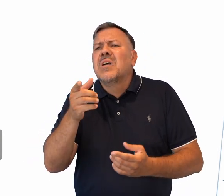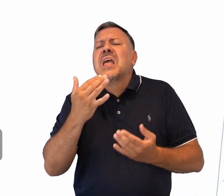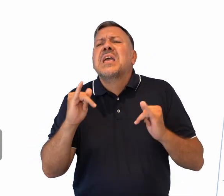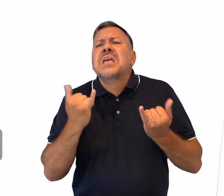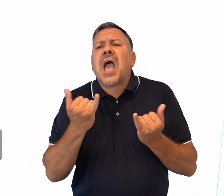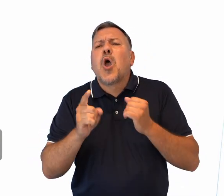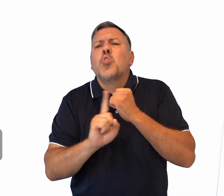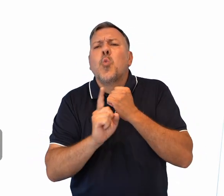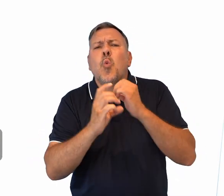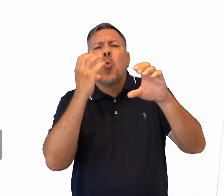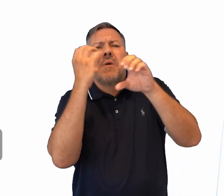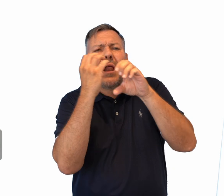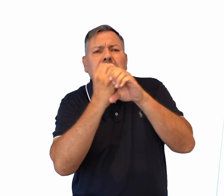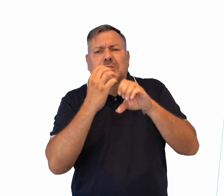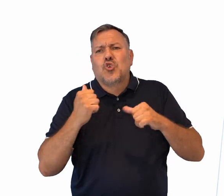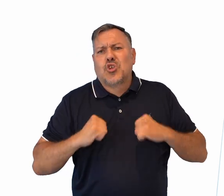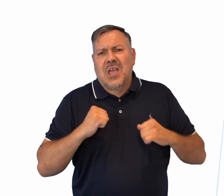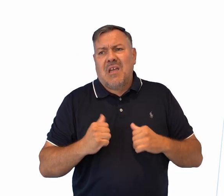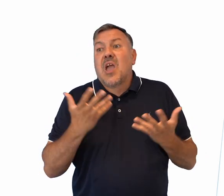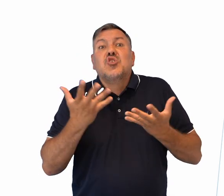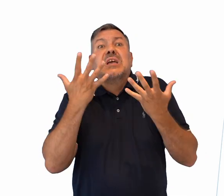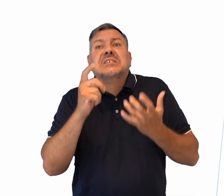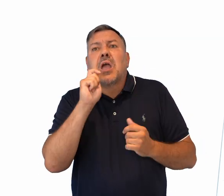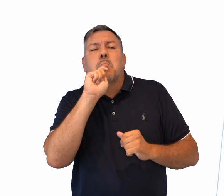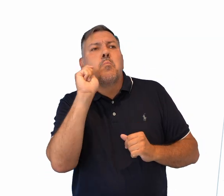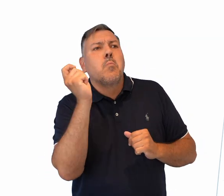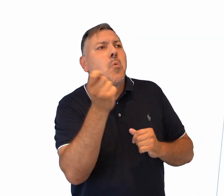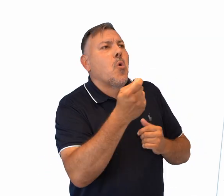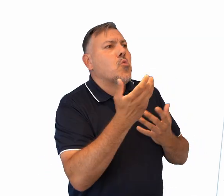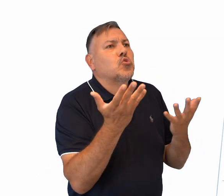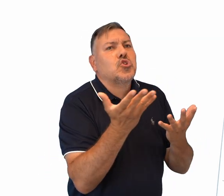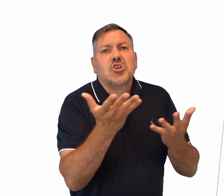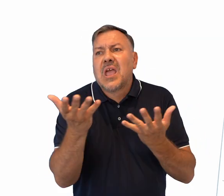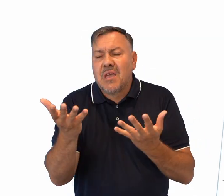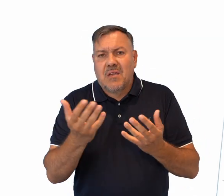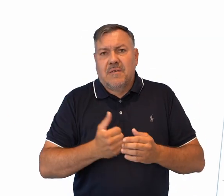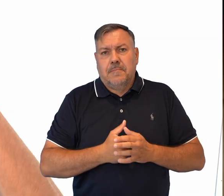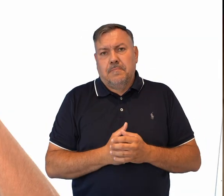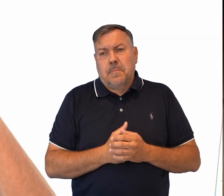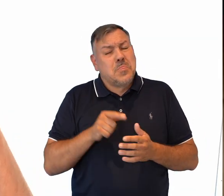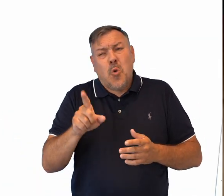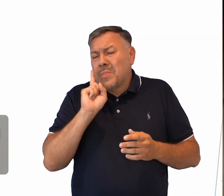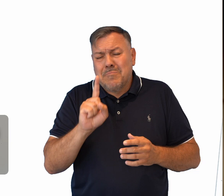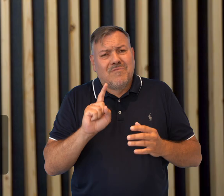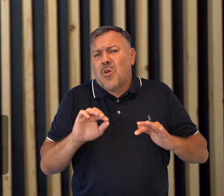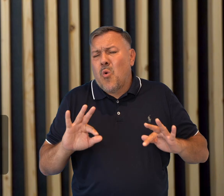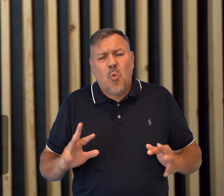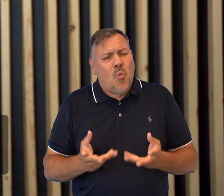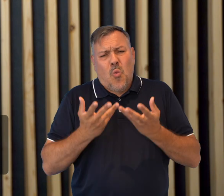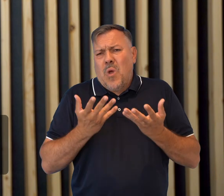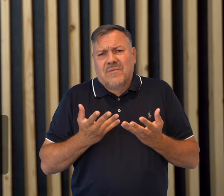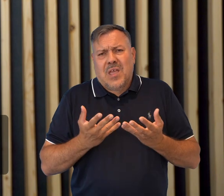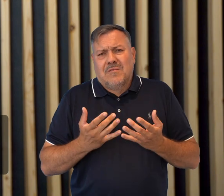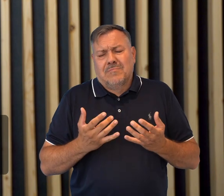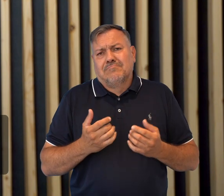jaki numer autobusu czeka, albo w którym kierunku chcę podróżować. To jest takie coś, co na pewno bardzo